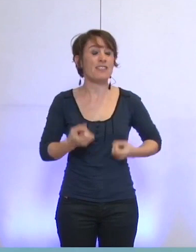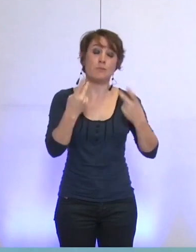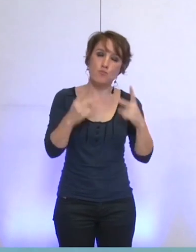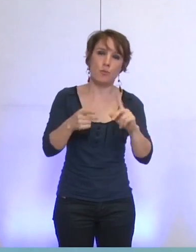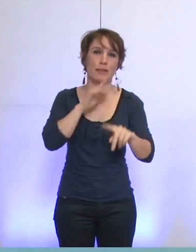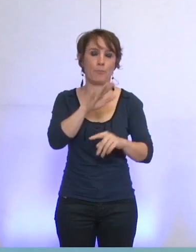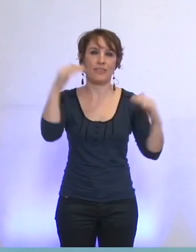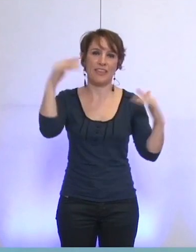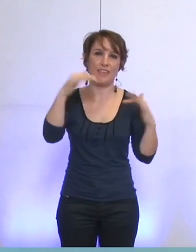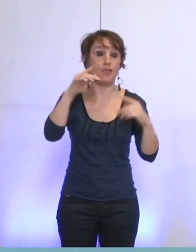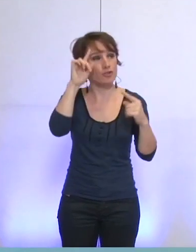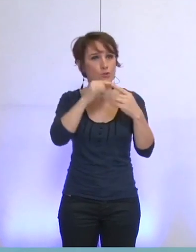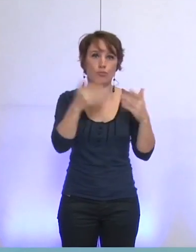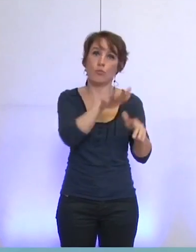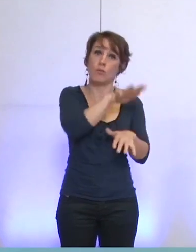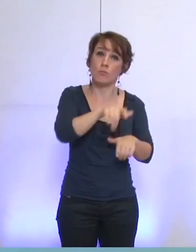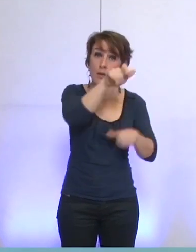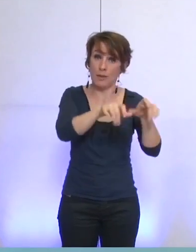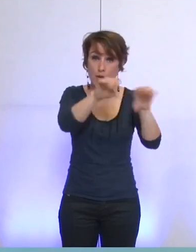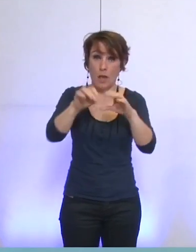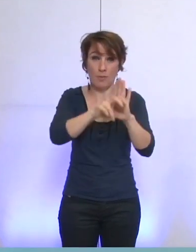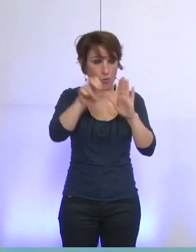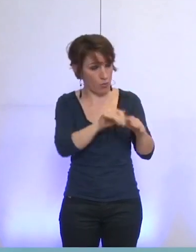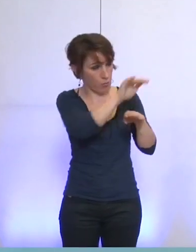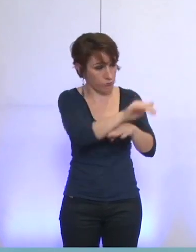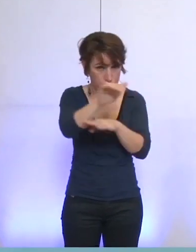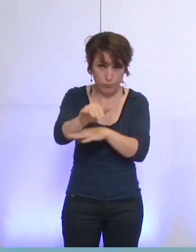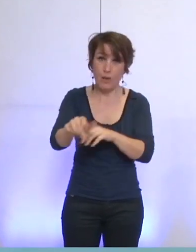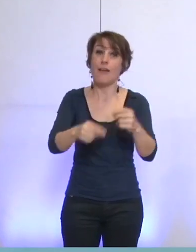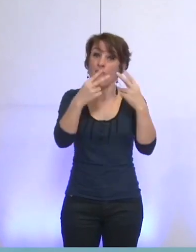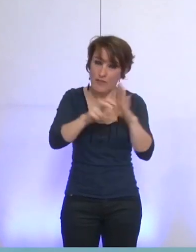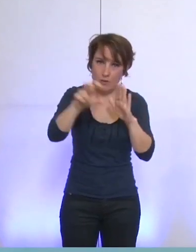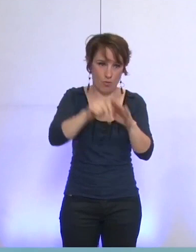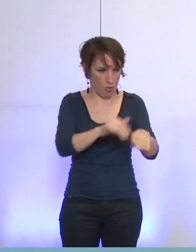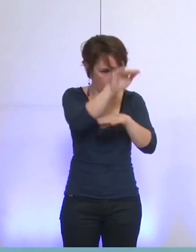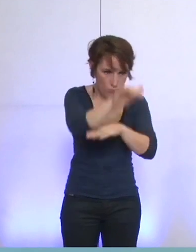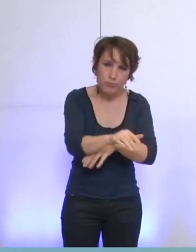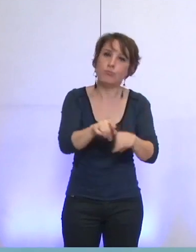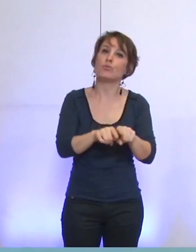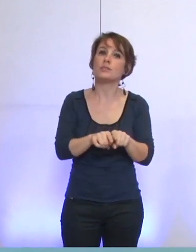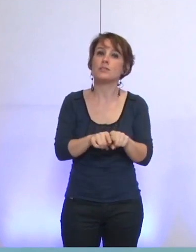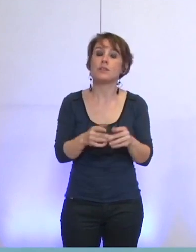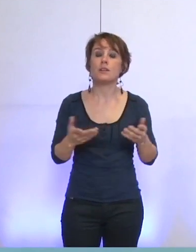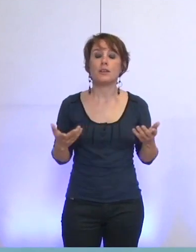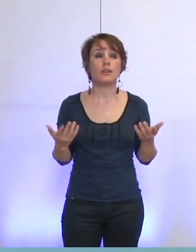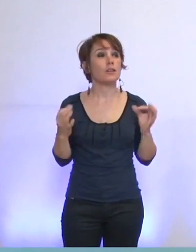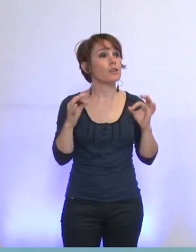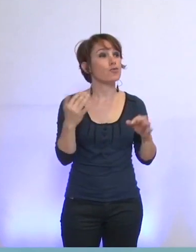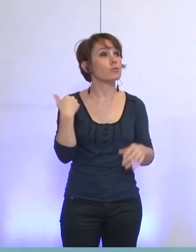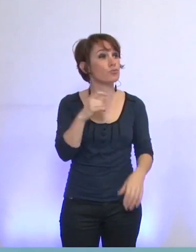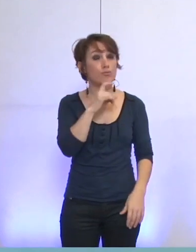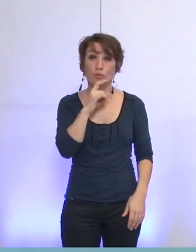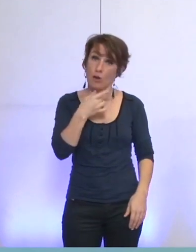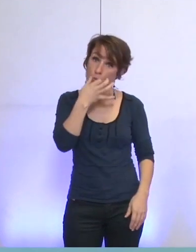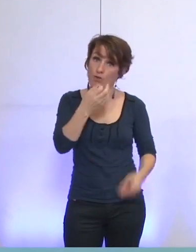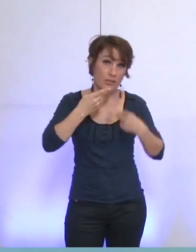défendre l'intérêt des grenoblois, c'est défendre également l'intérêt de la ville de Grenoble et, comme je l'ai exprimé tout